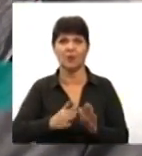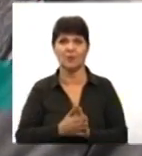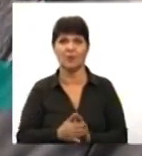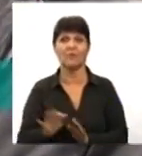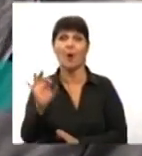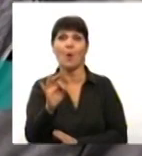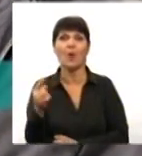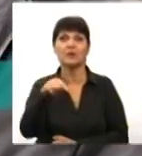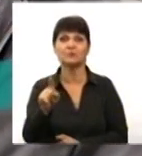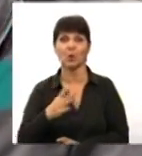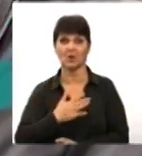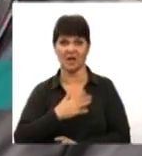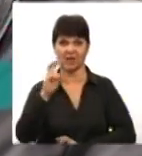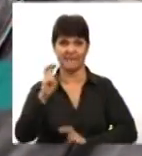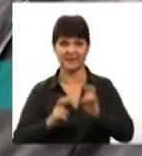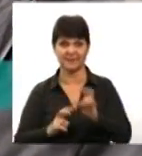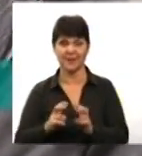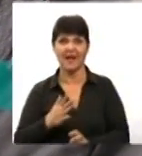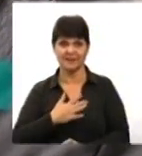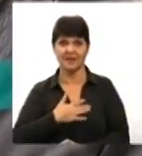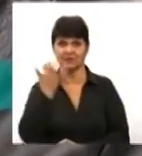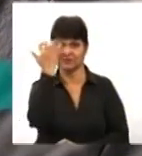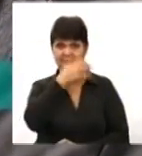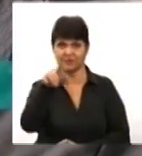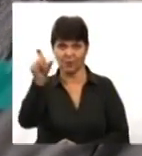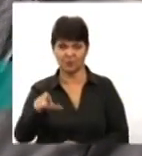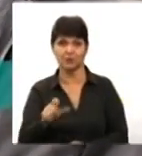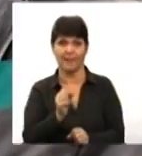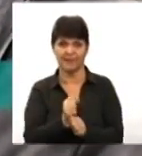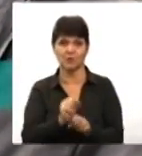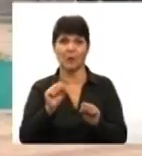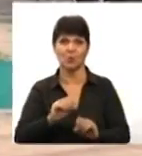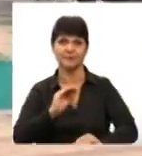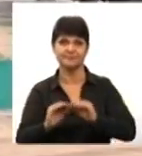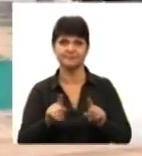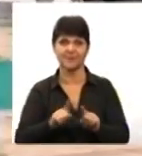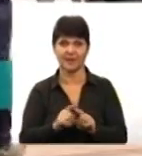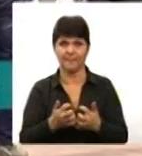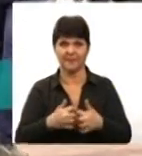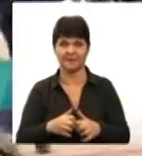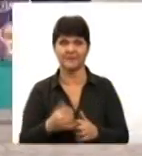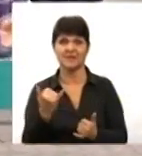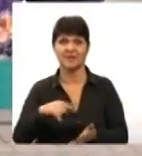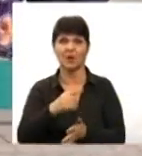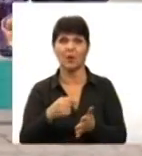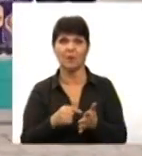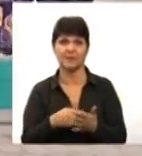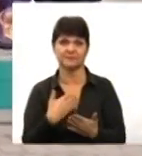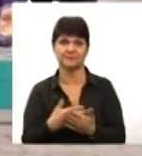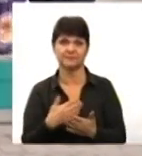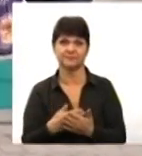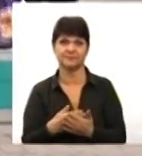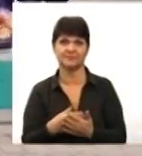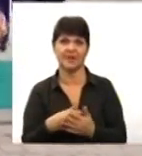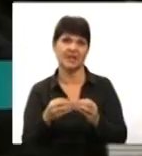нашому підприємстві, на якому працюють незрячі люди, можуть складати такі прилади. Зараз у місті таких маячків встановлено не більше